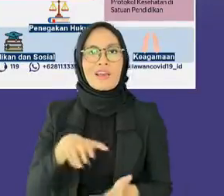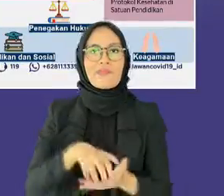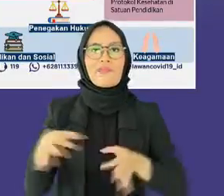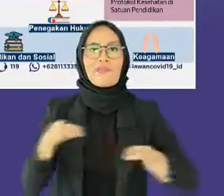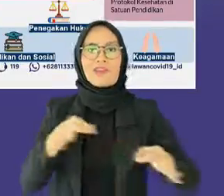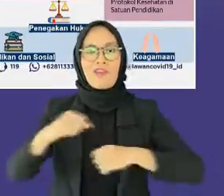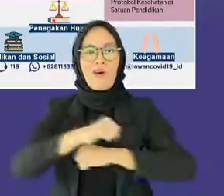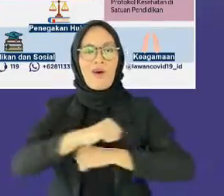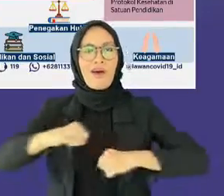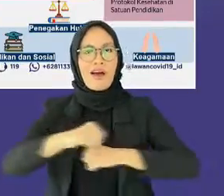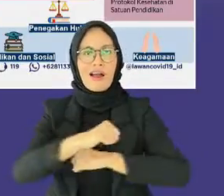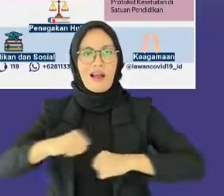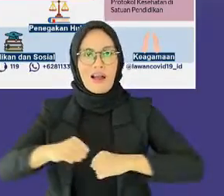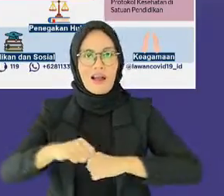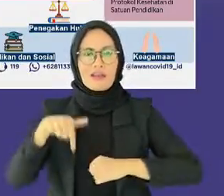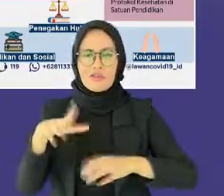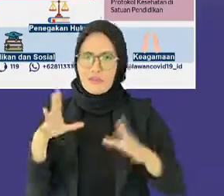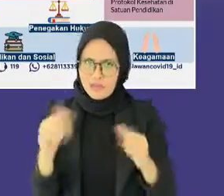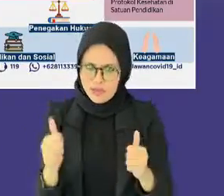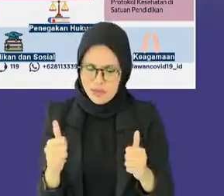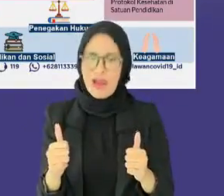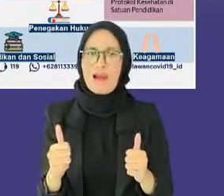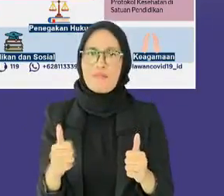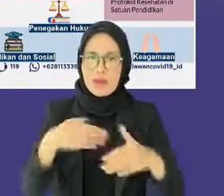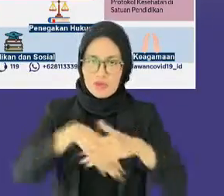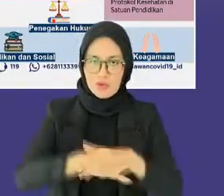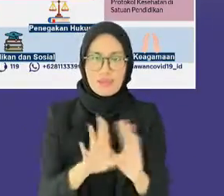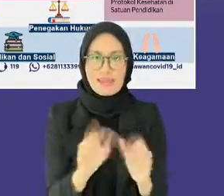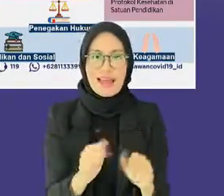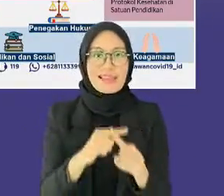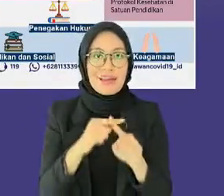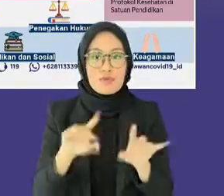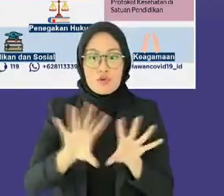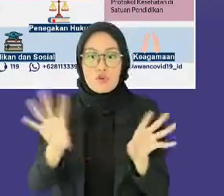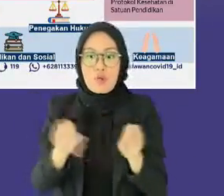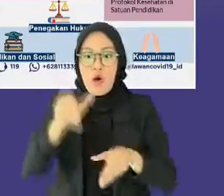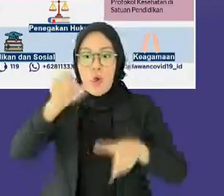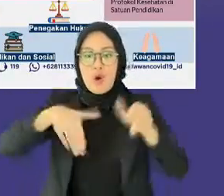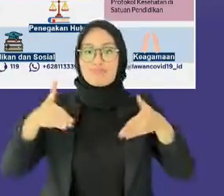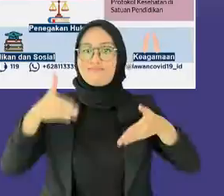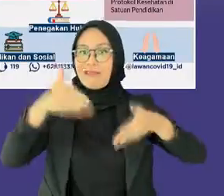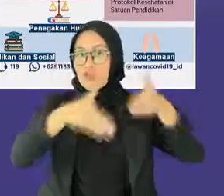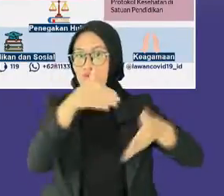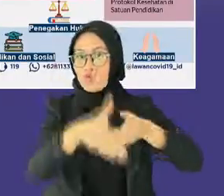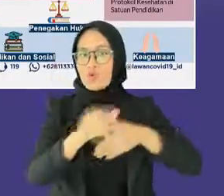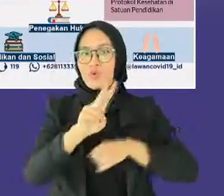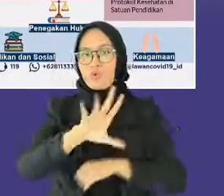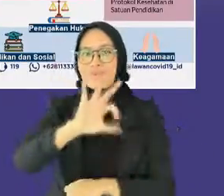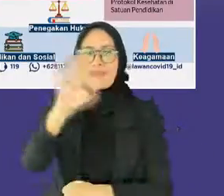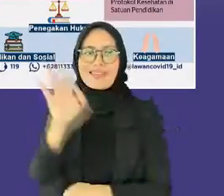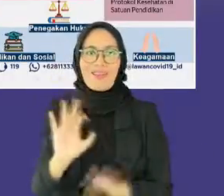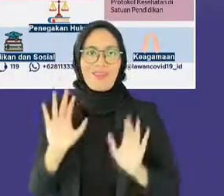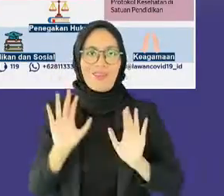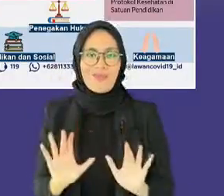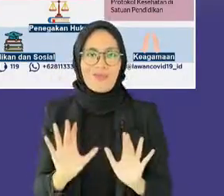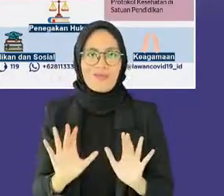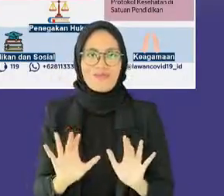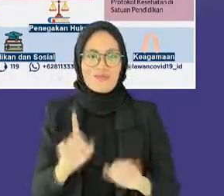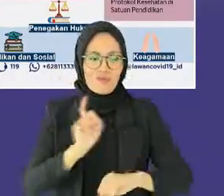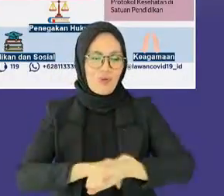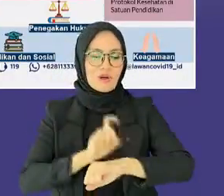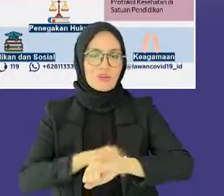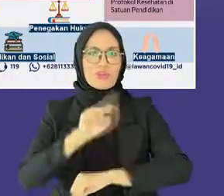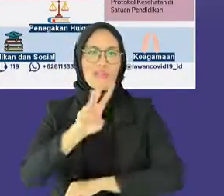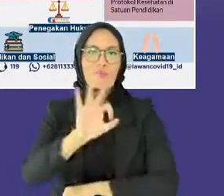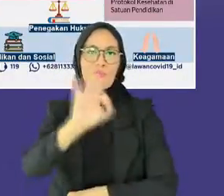dapat menyelenggarakan dine-in dengan kapasitas maksimal 25% dengan durasi 30 menit